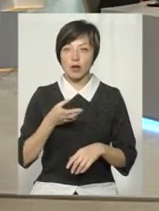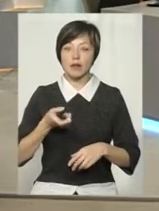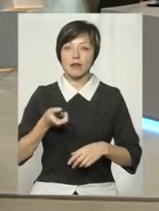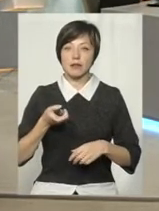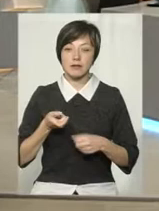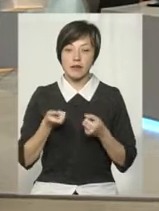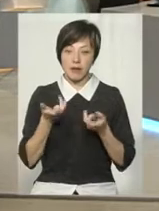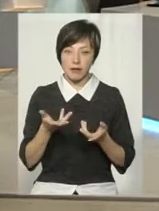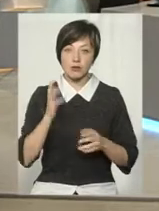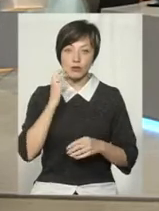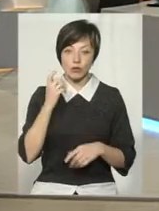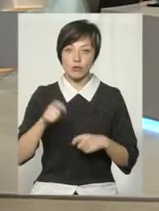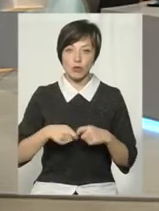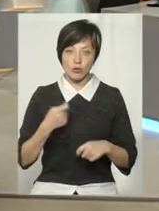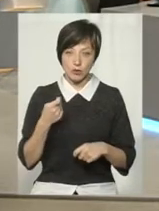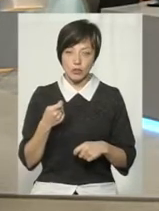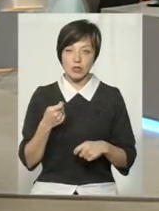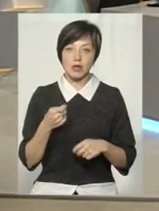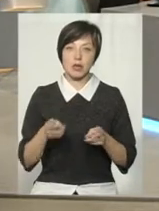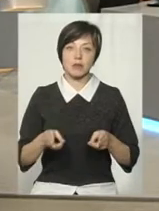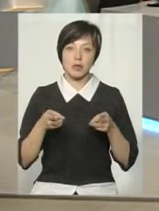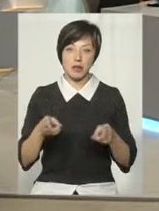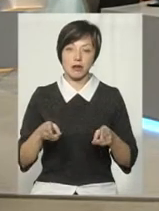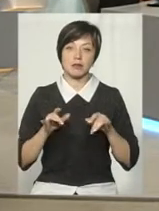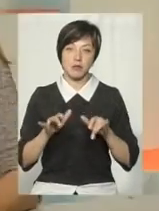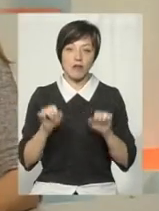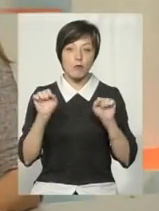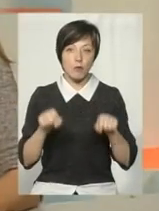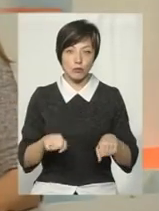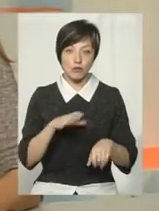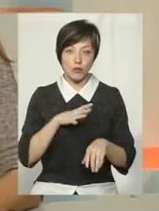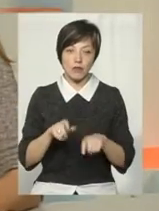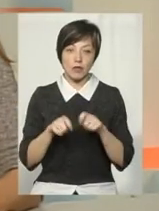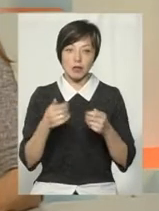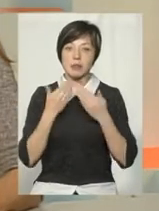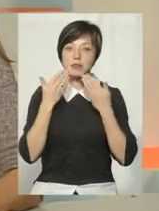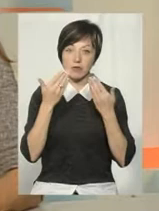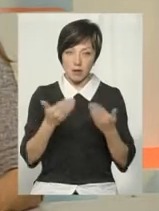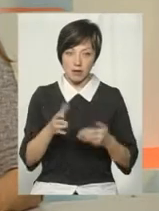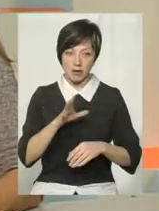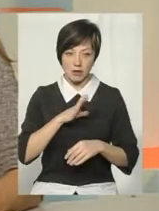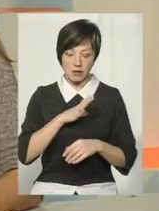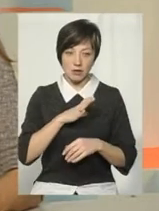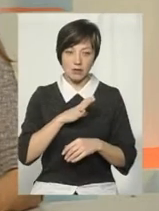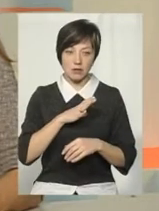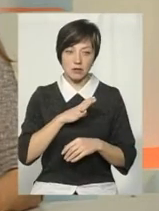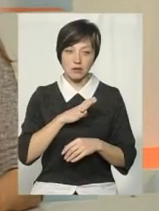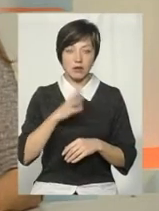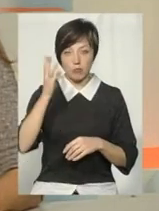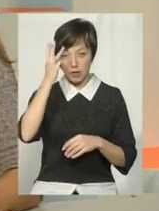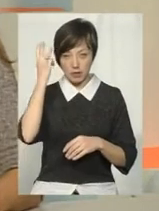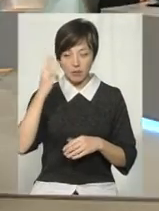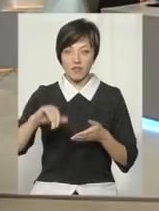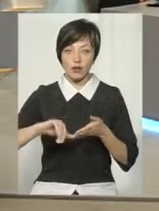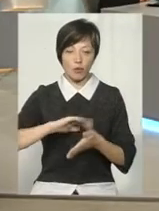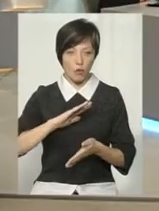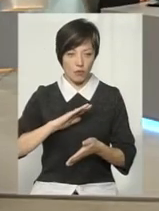серйозних порушень, які тягнуть на серйозні кримінальні провадження, по яким ми звертались. В Хмельницькому? Ні, в Хмельницькому.